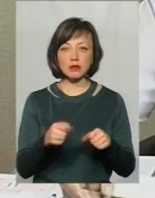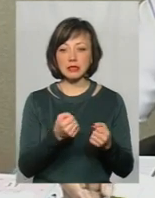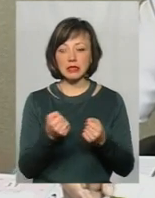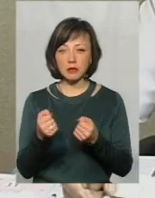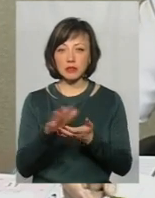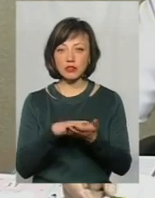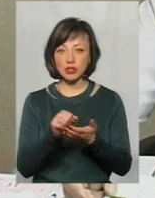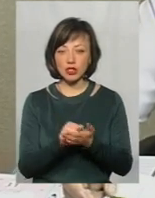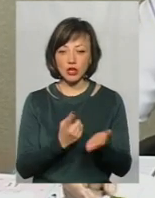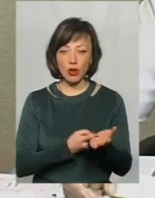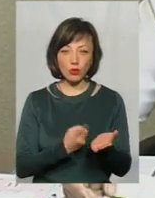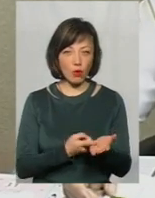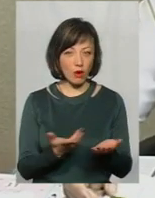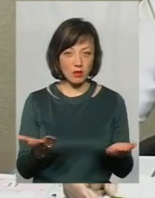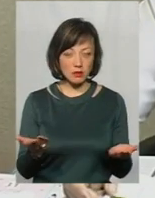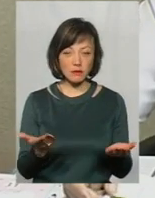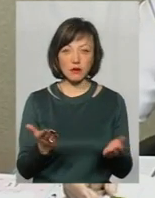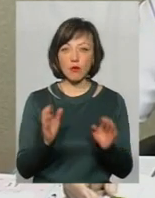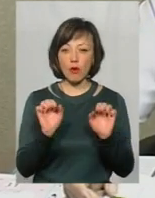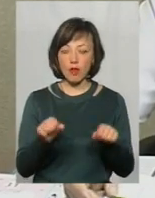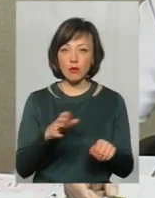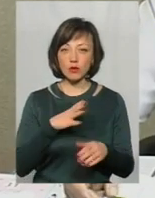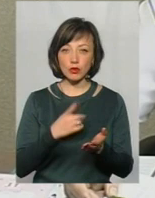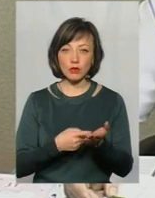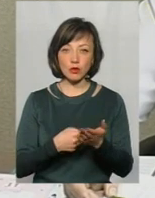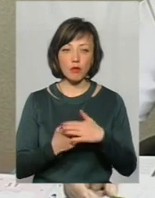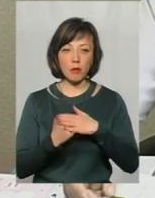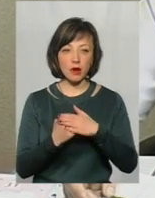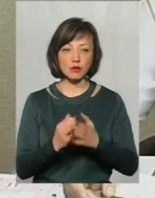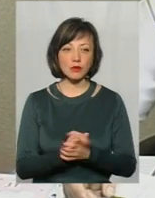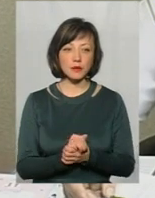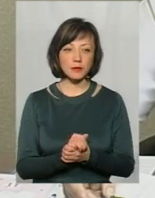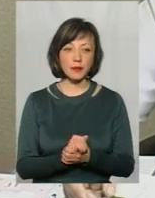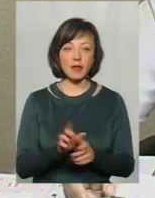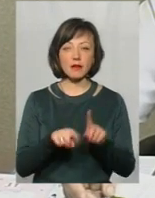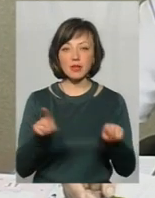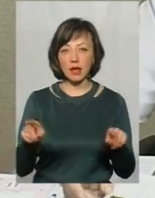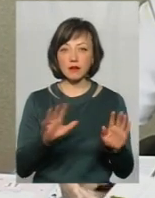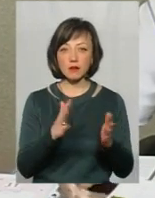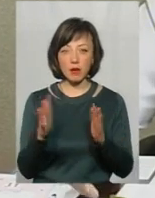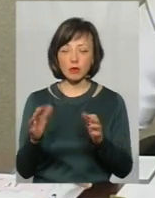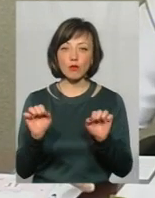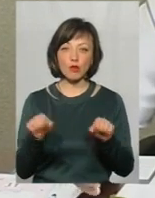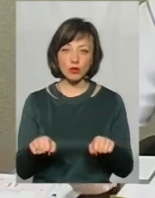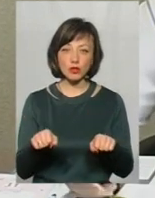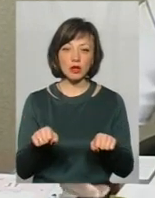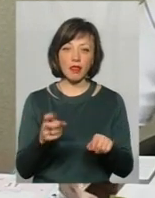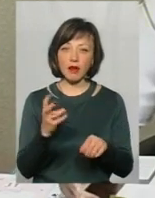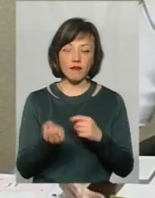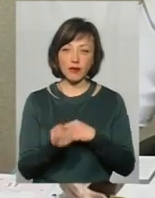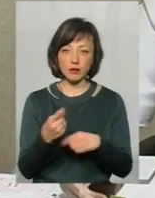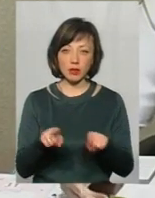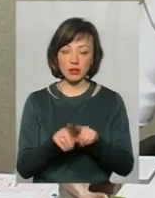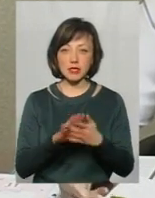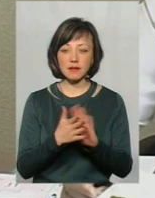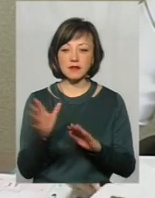певних речових доказів, які будуть, які були б служити доказовою базою. В деяких випадках може не виникнути такої